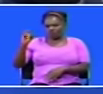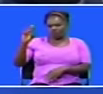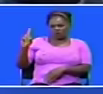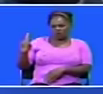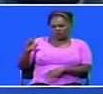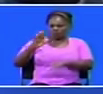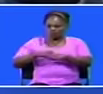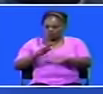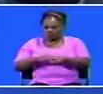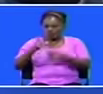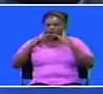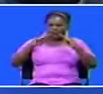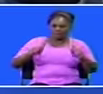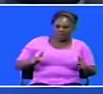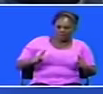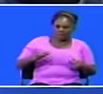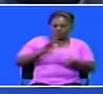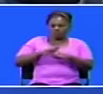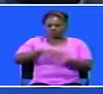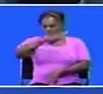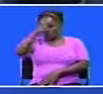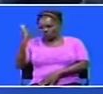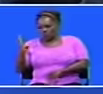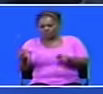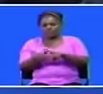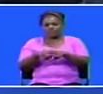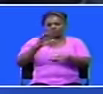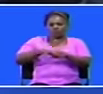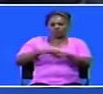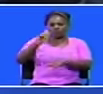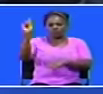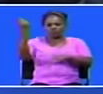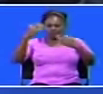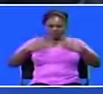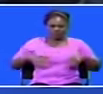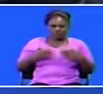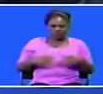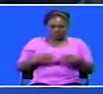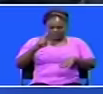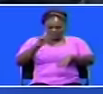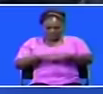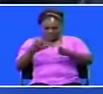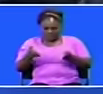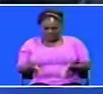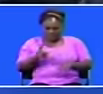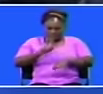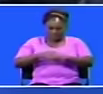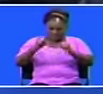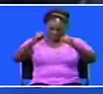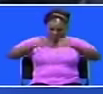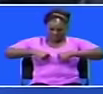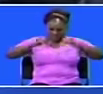what is good for Amani, what is good for Waipa must be good for Kenyans. So kwa sasa, when you are negotiating,